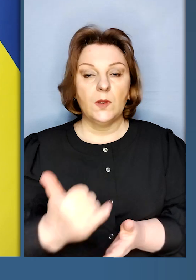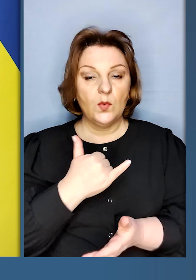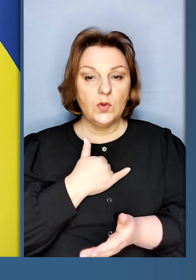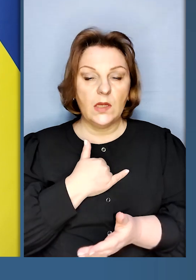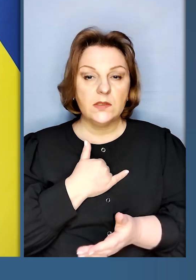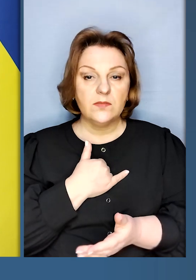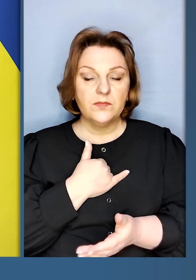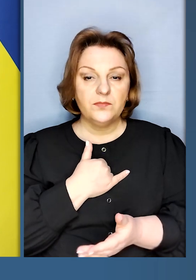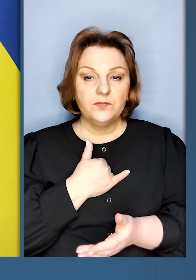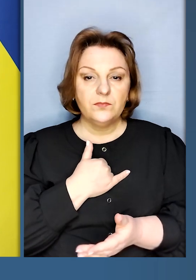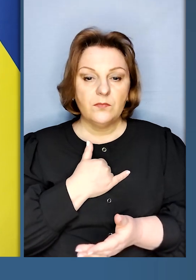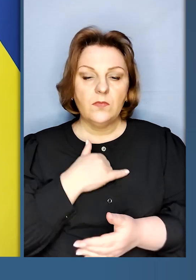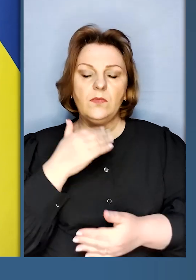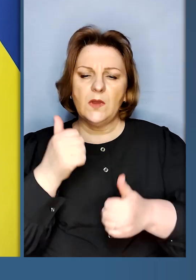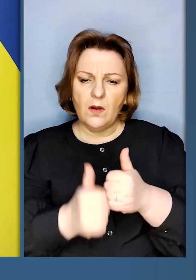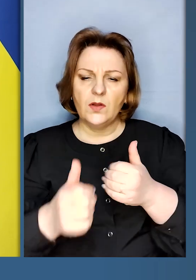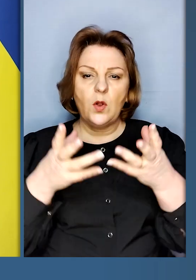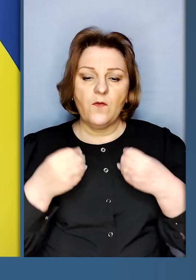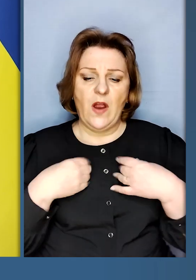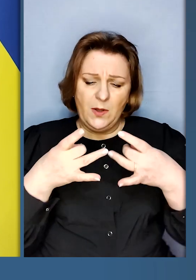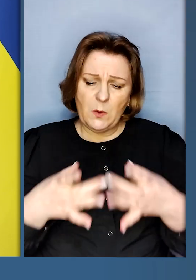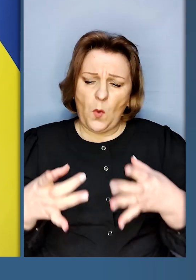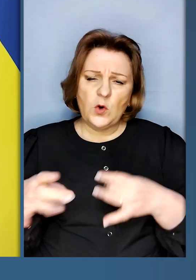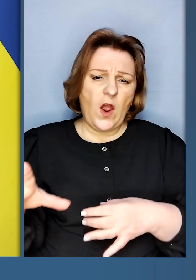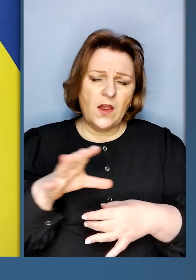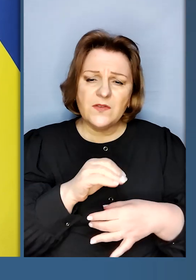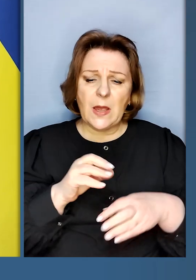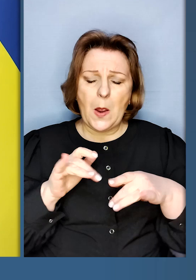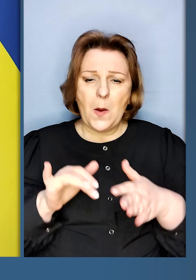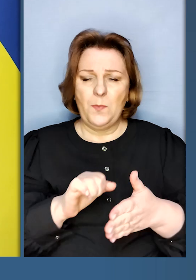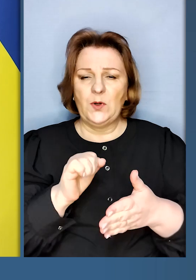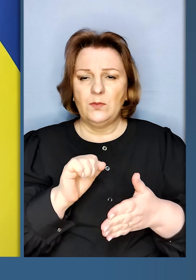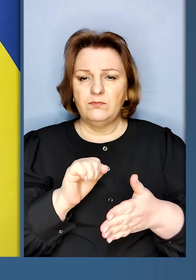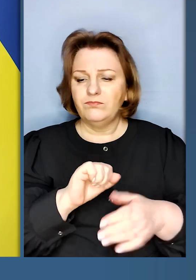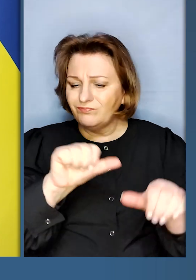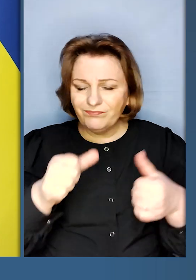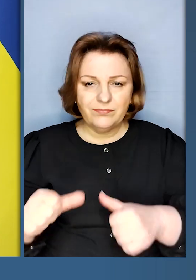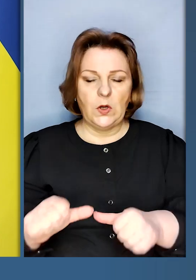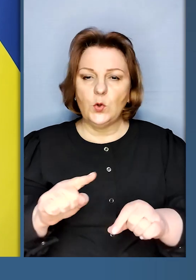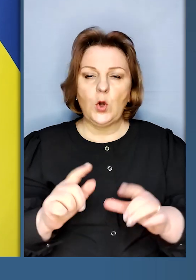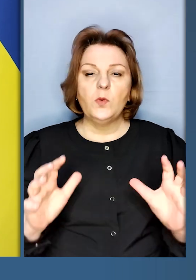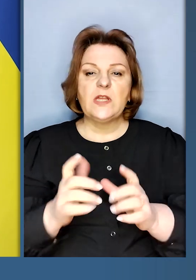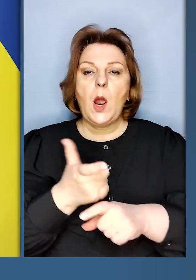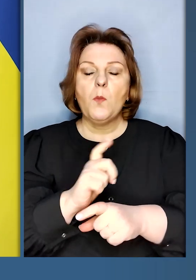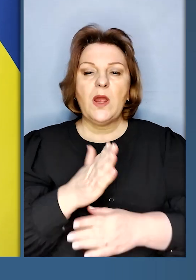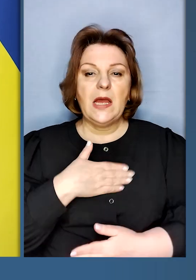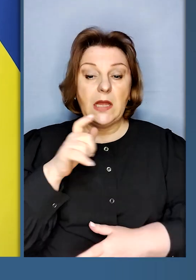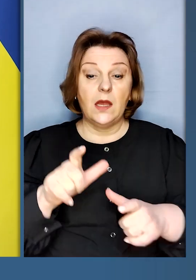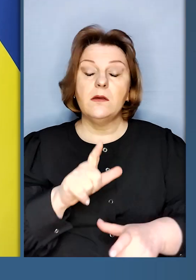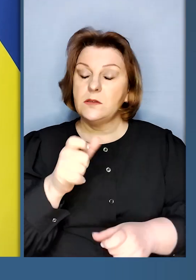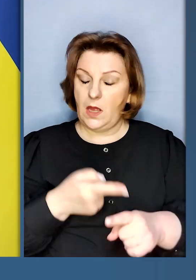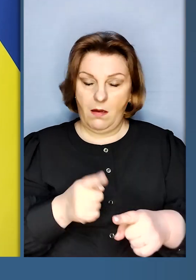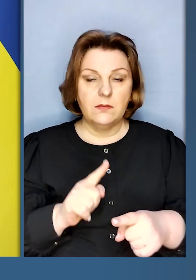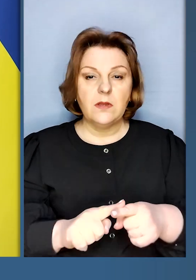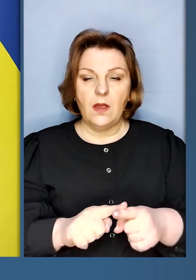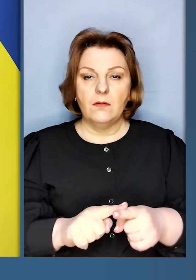у нас день за день ми спрощували всі ці процедури для того, щоб зберегти більше наших людей. Я за це